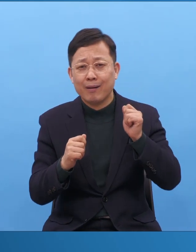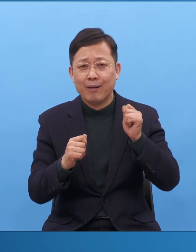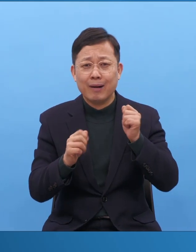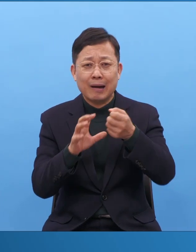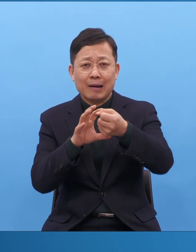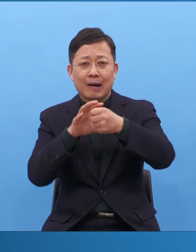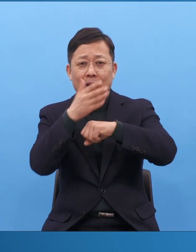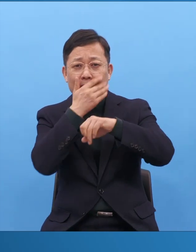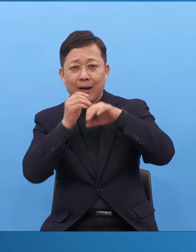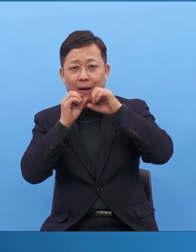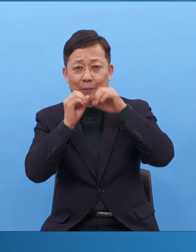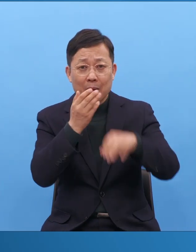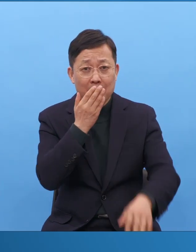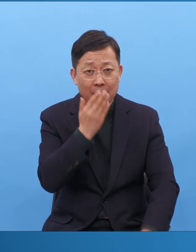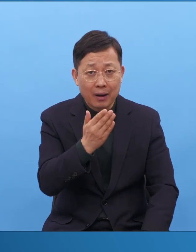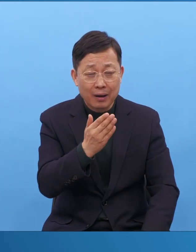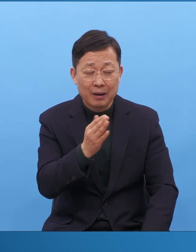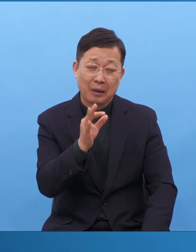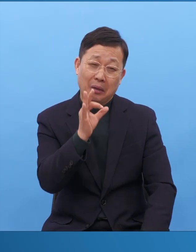아무것도 못해요.